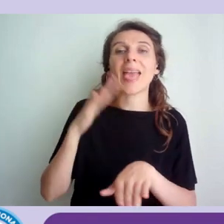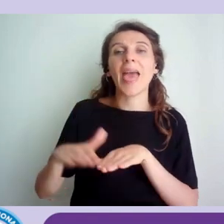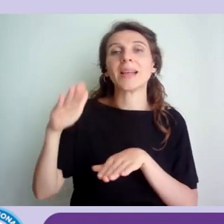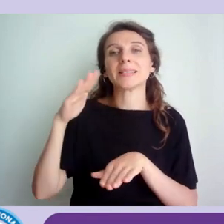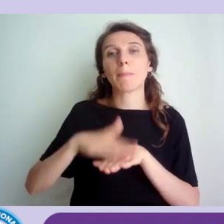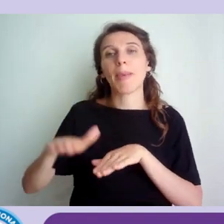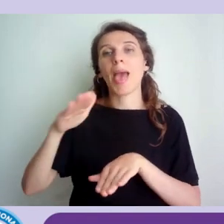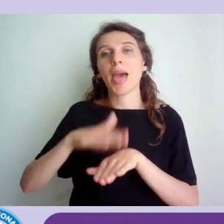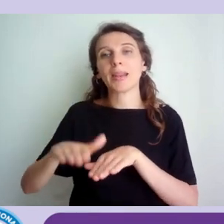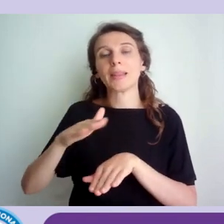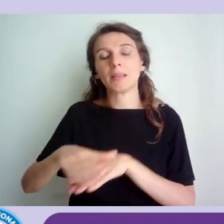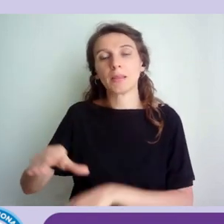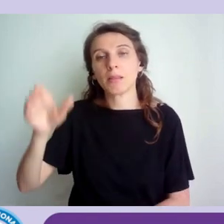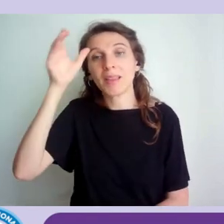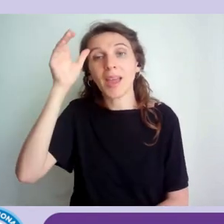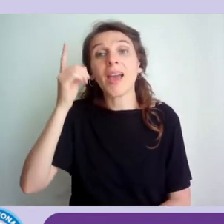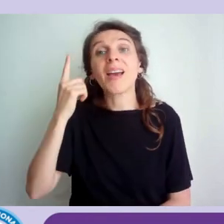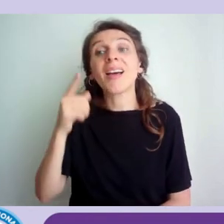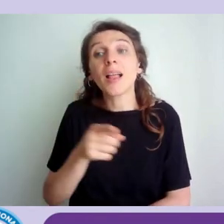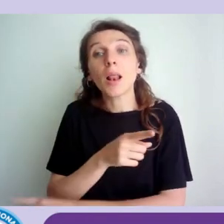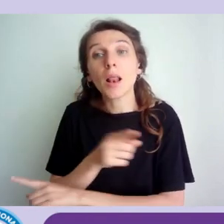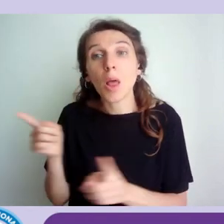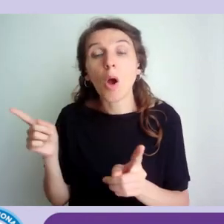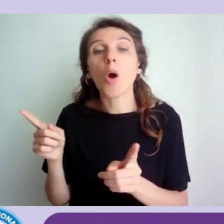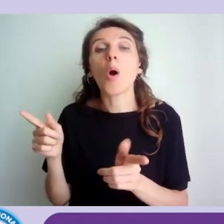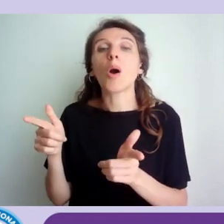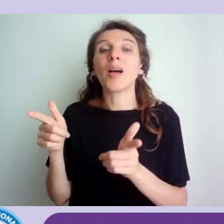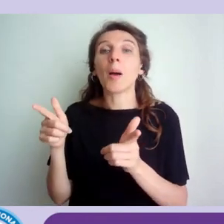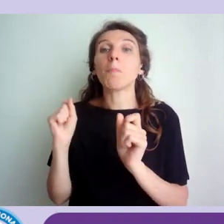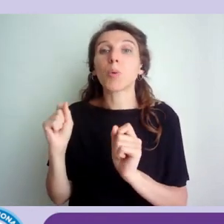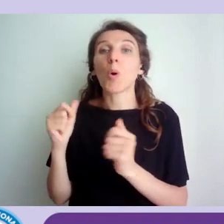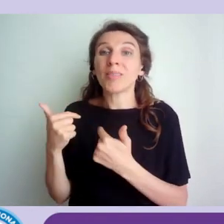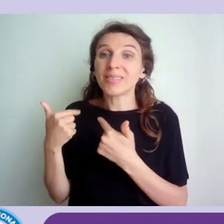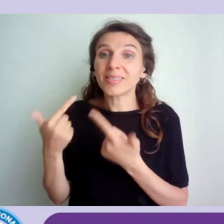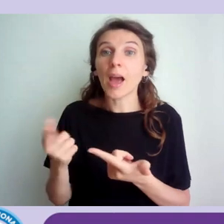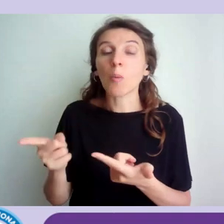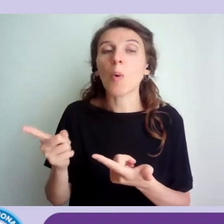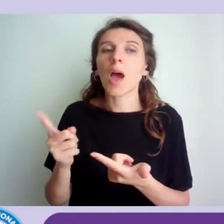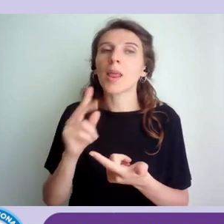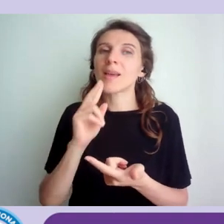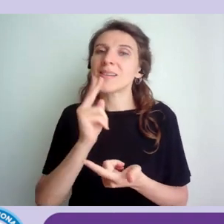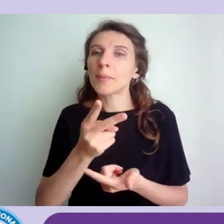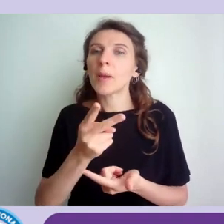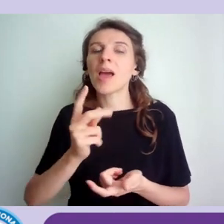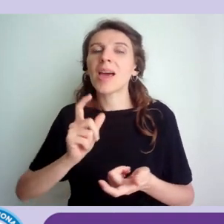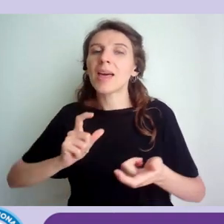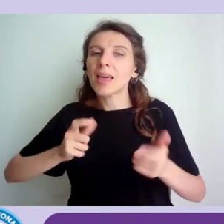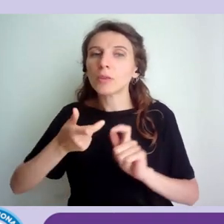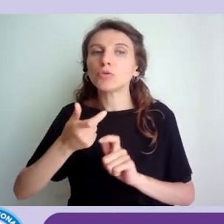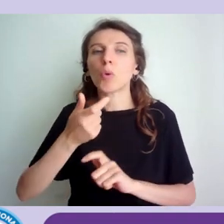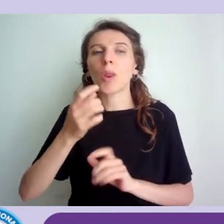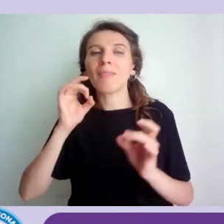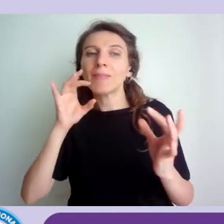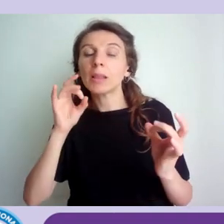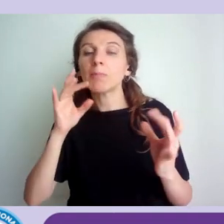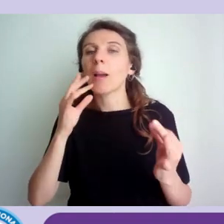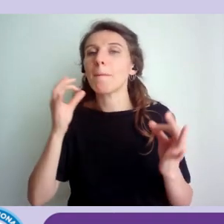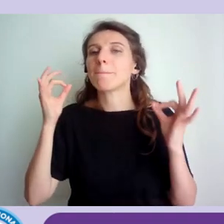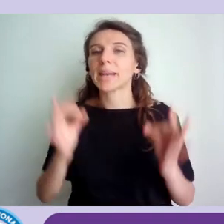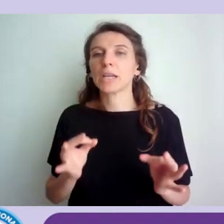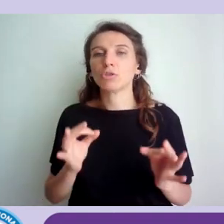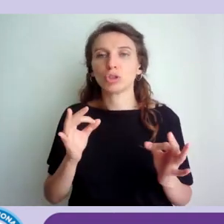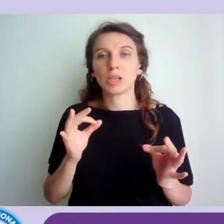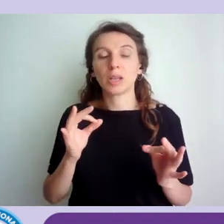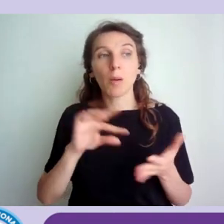sappiano dare ehm diciamo riscontri eh precisi su come poter risolvere eh le